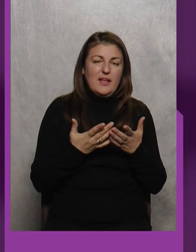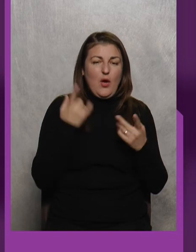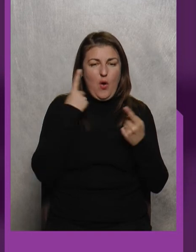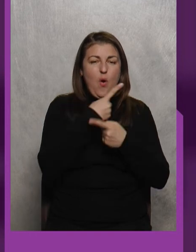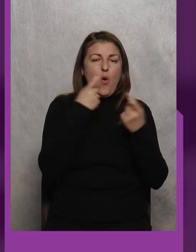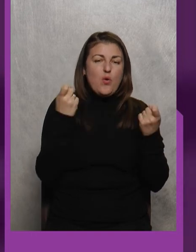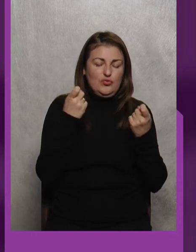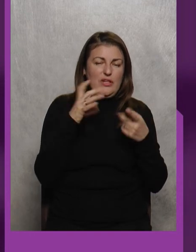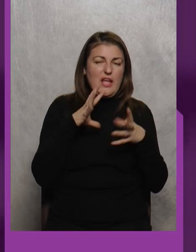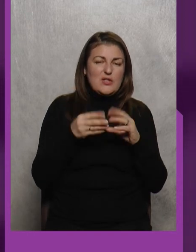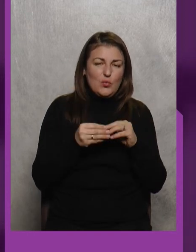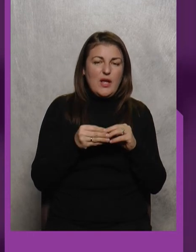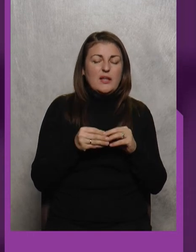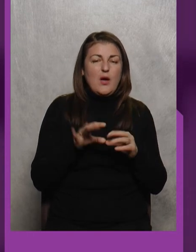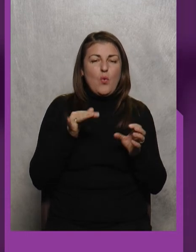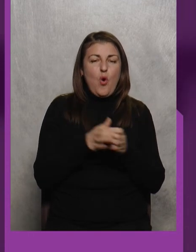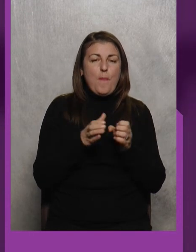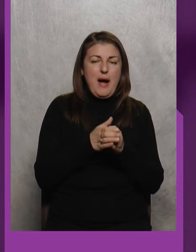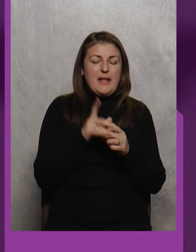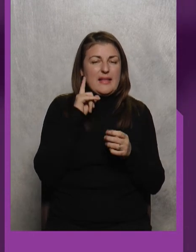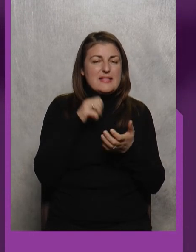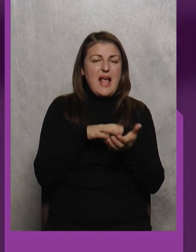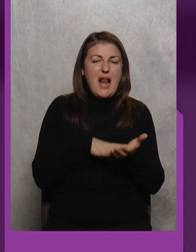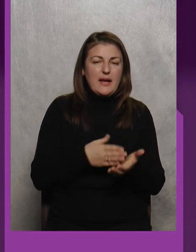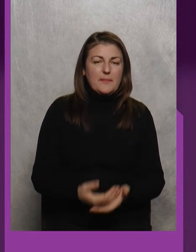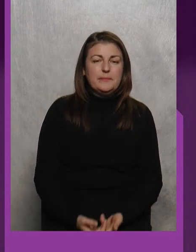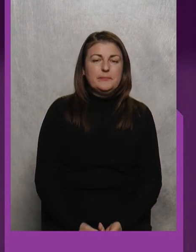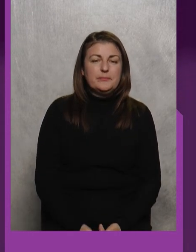Оголошення результату У командний залік